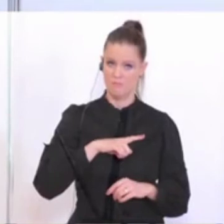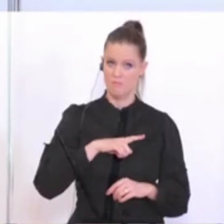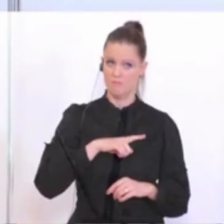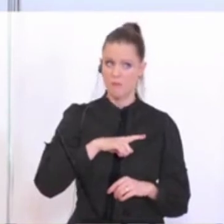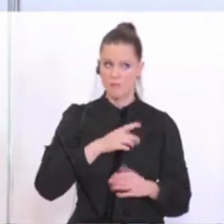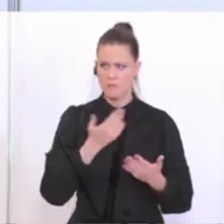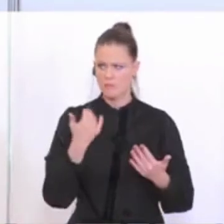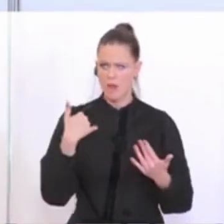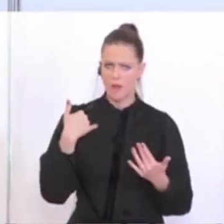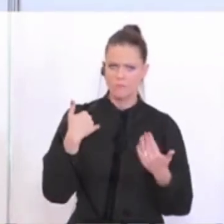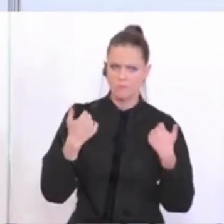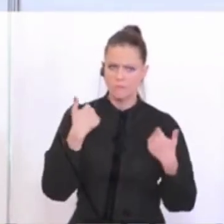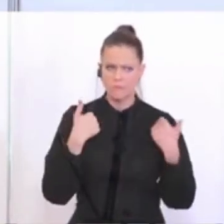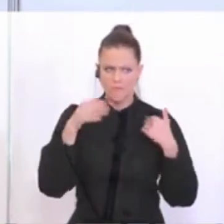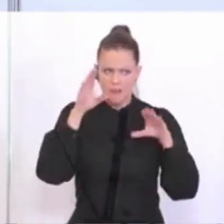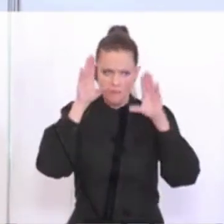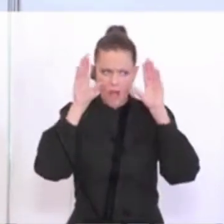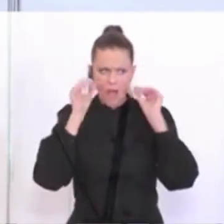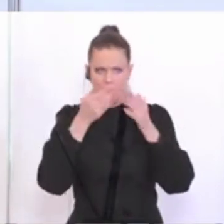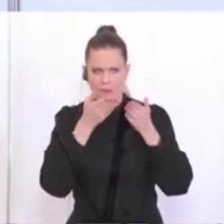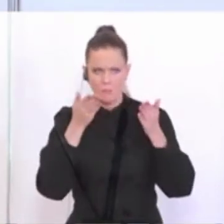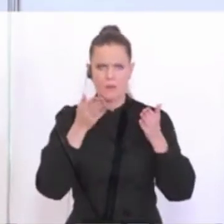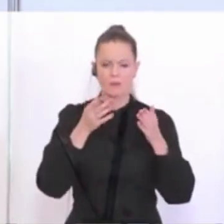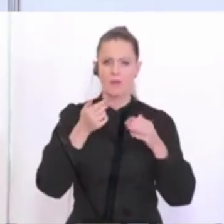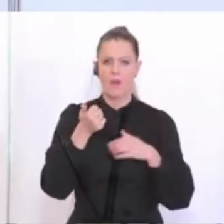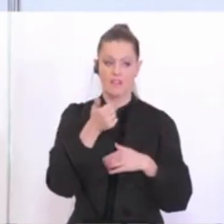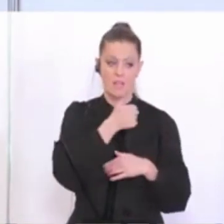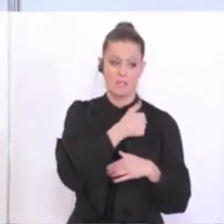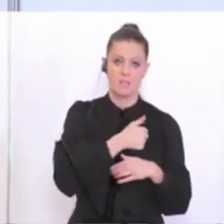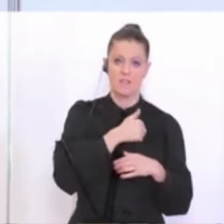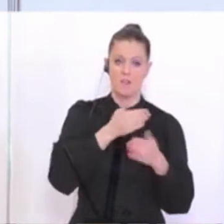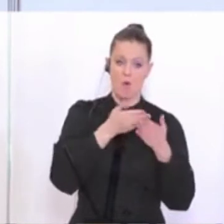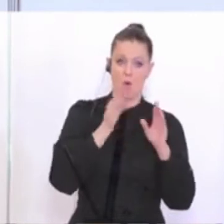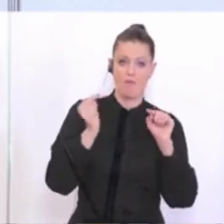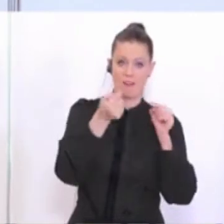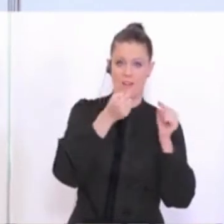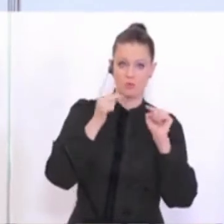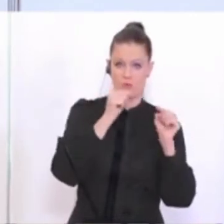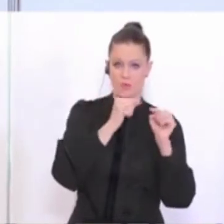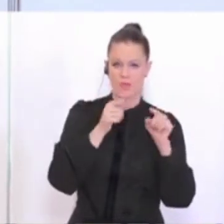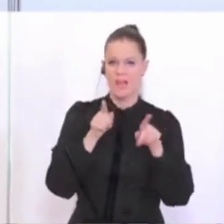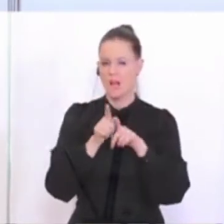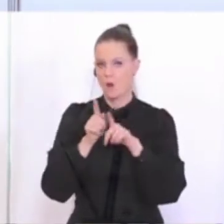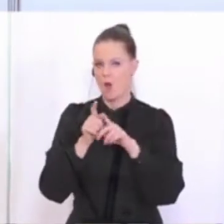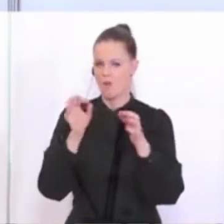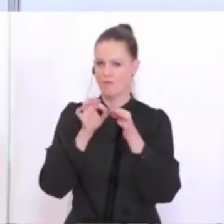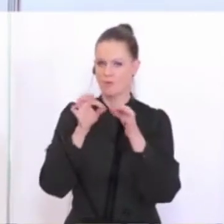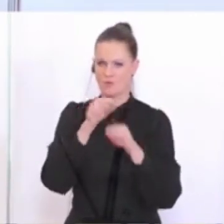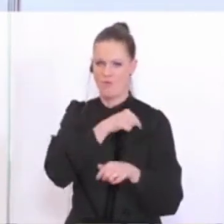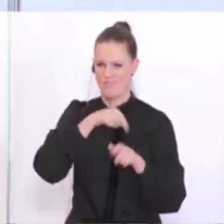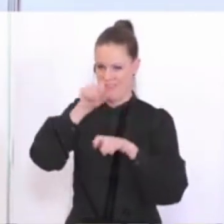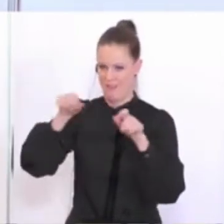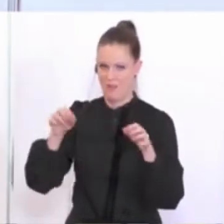wahrgenommen haben, von einerseits der öffentlichen Debatte, aber in Gesprächen mit den Funktionärinnen und